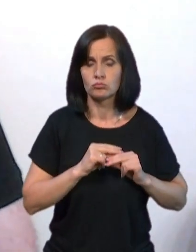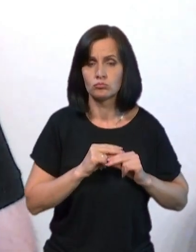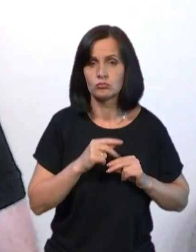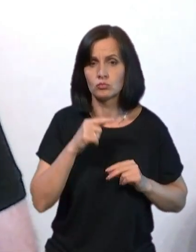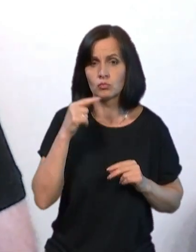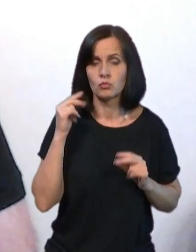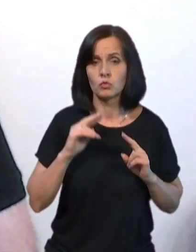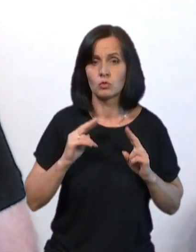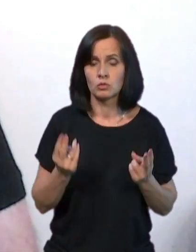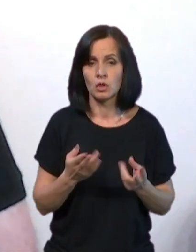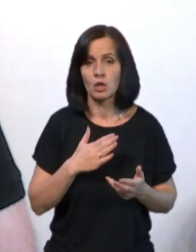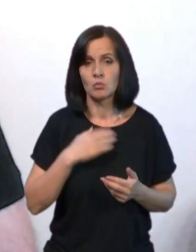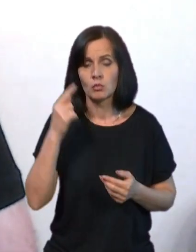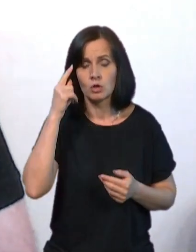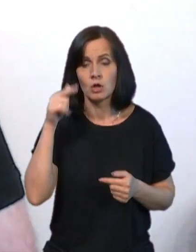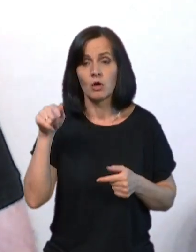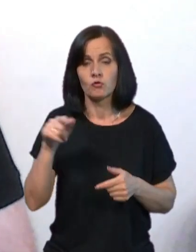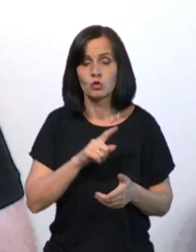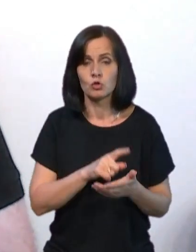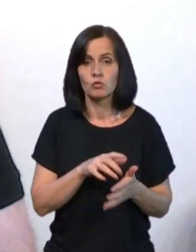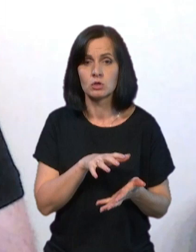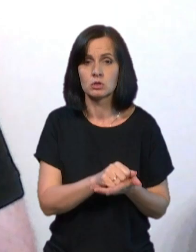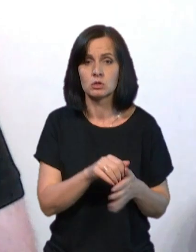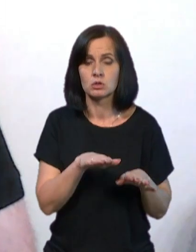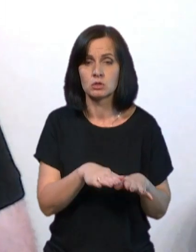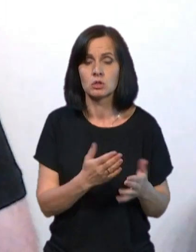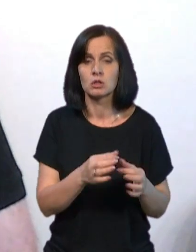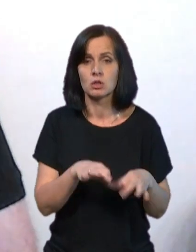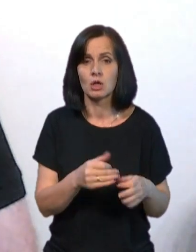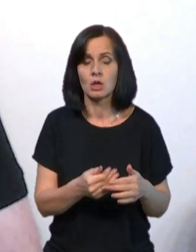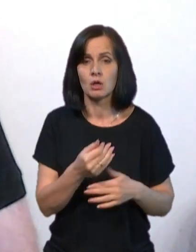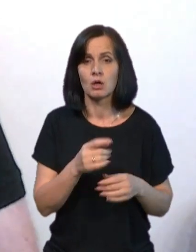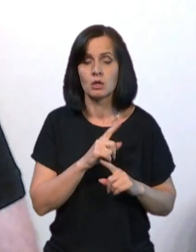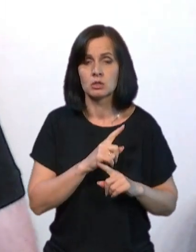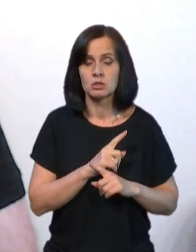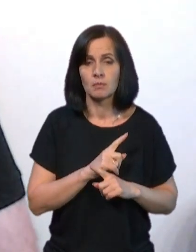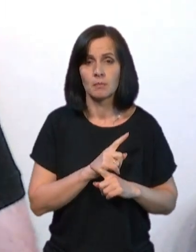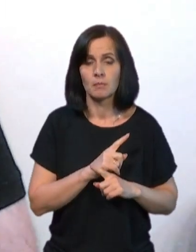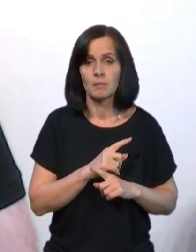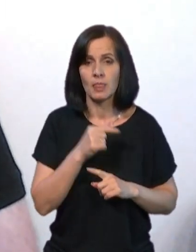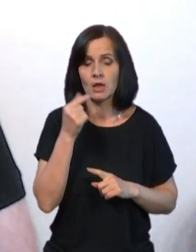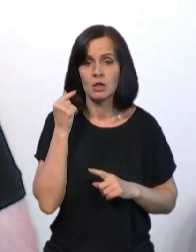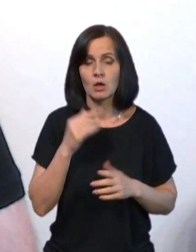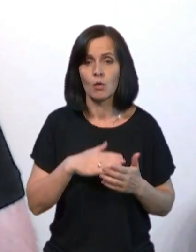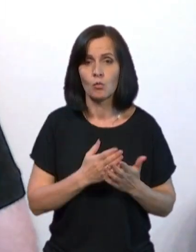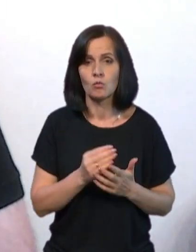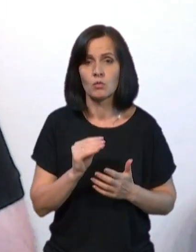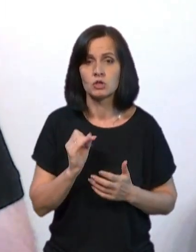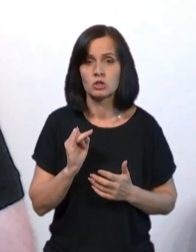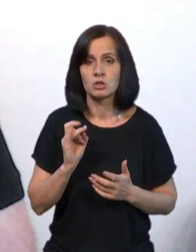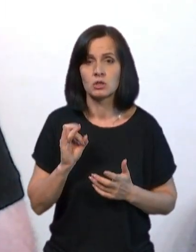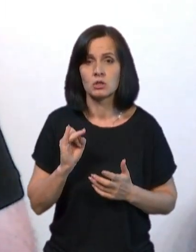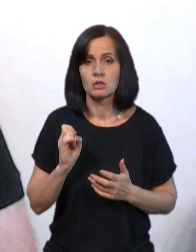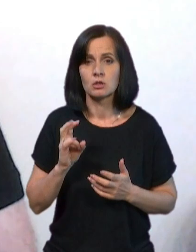місце, яке звільнилося після смерті російського політика Жириновського.